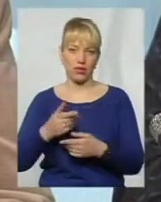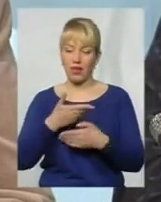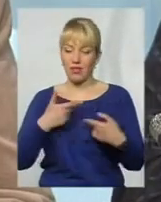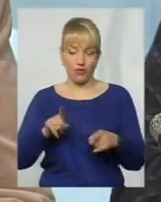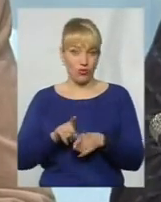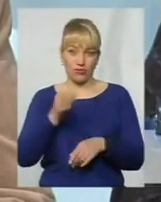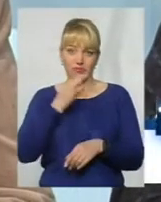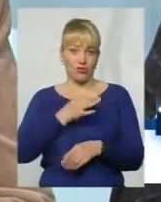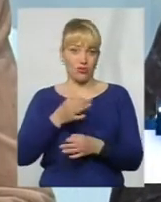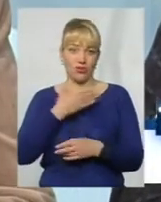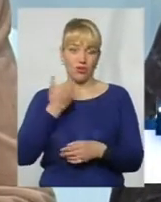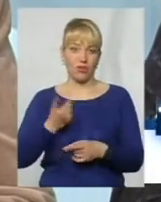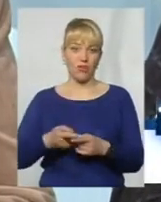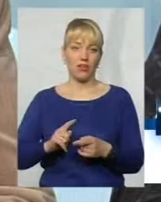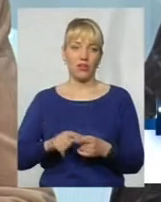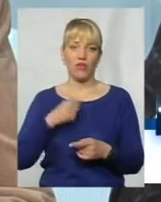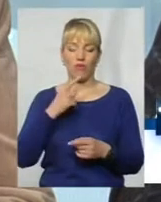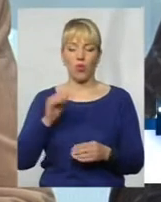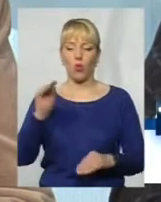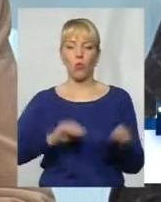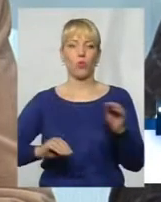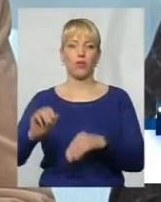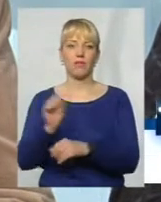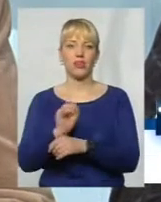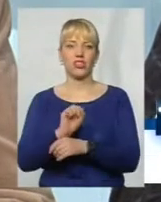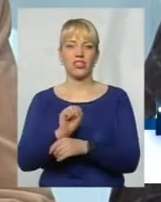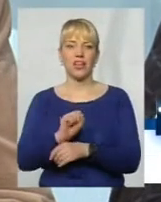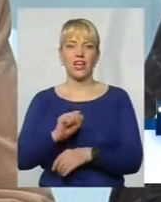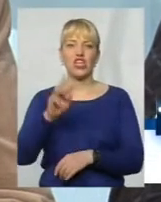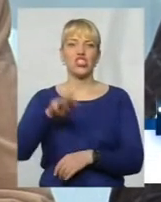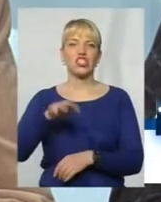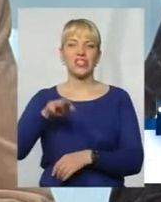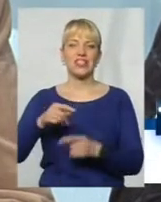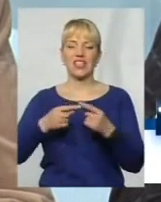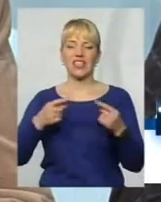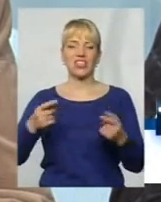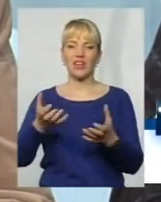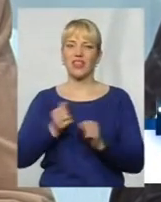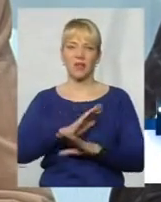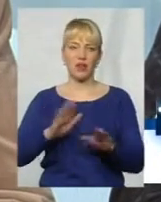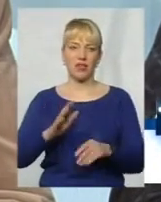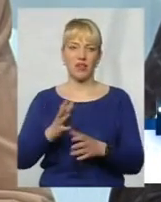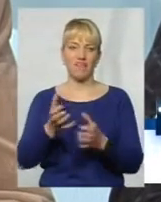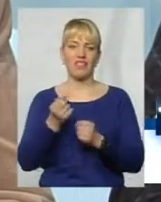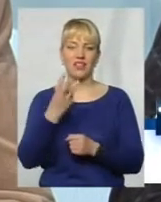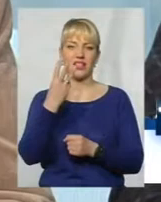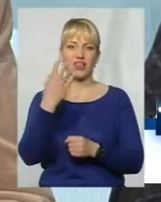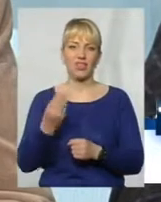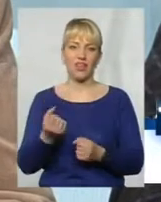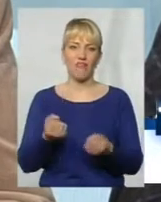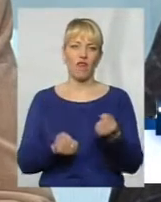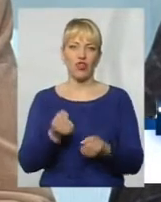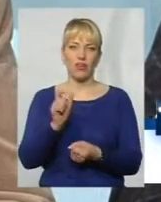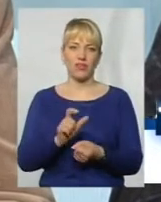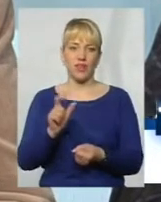Нам сказали укумпливувати автомашини, серстяних речей не брати, взяти на три дні водіям